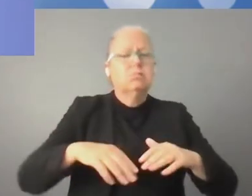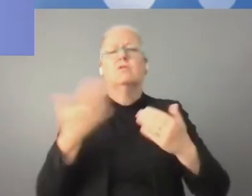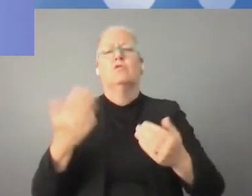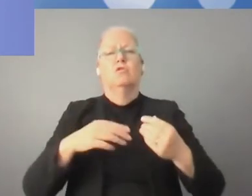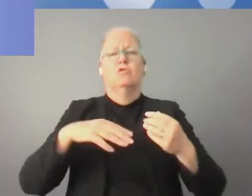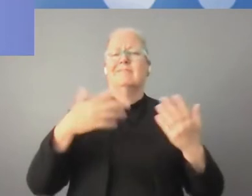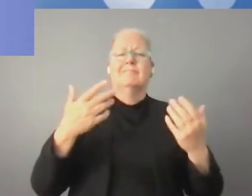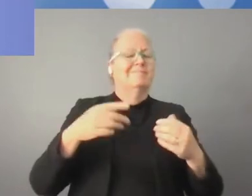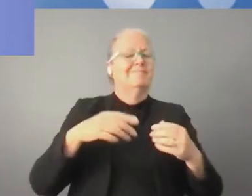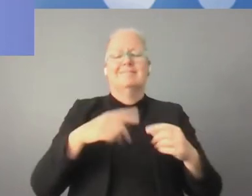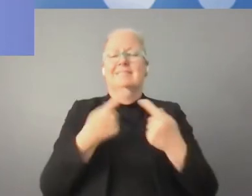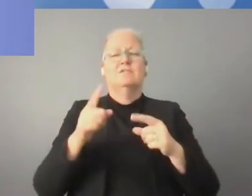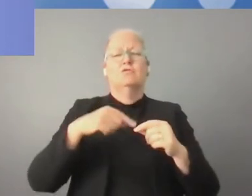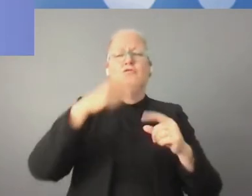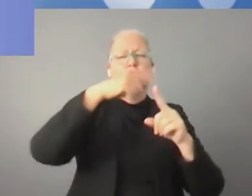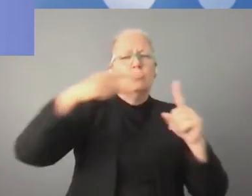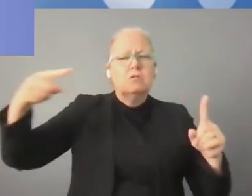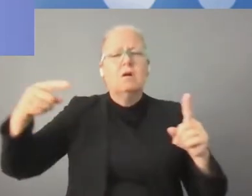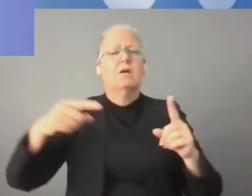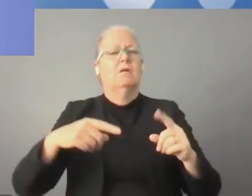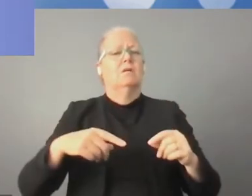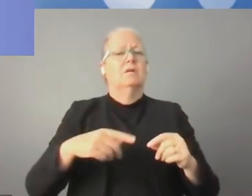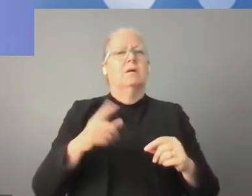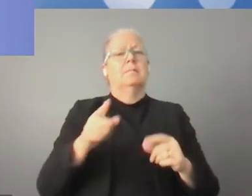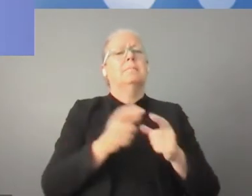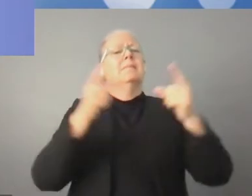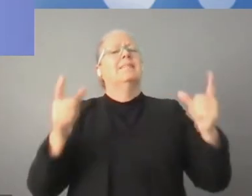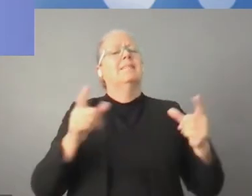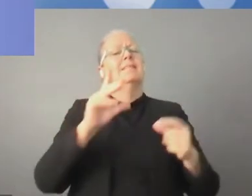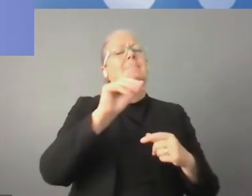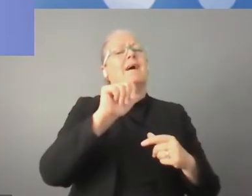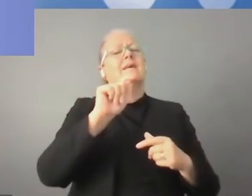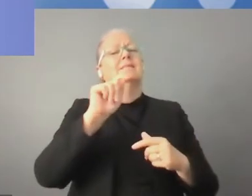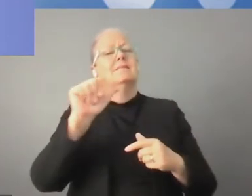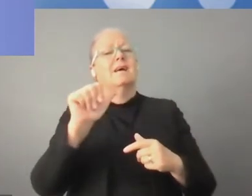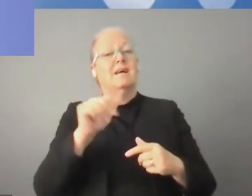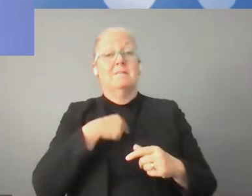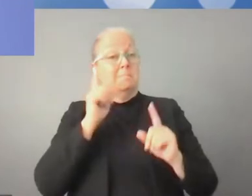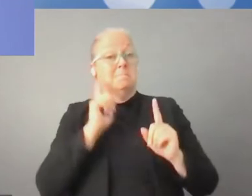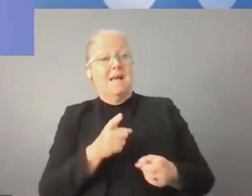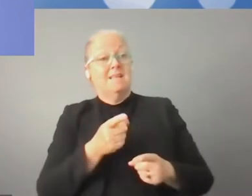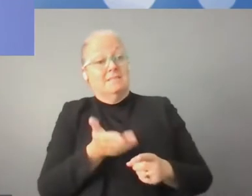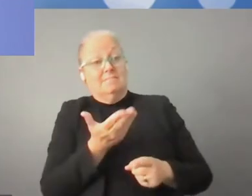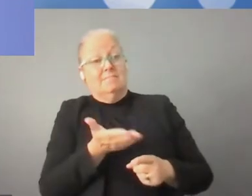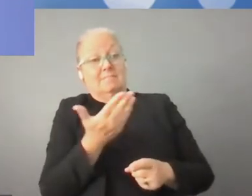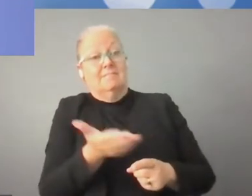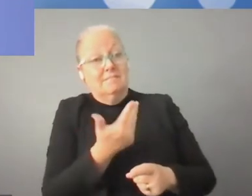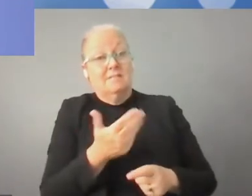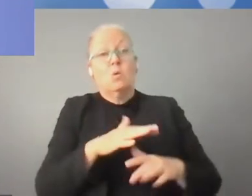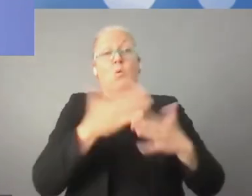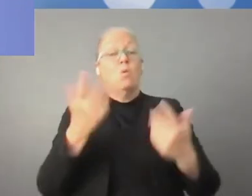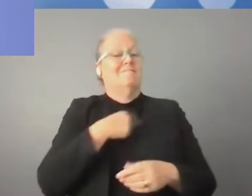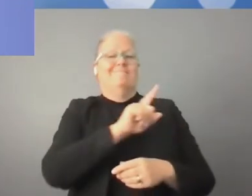więcej technologii innowacyjnych. Sztuczna inteligencja, technologie oparte na chmurze, tak zwane big data,